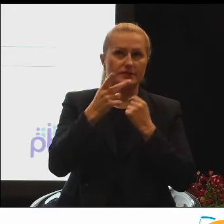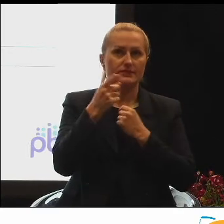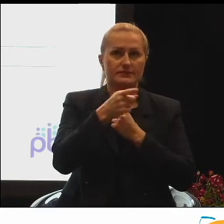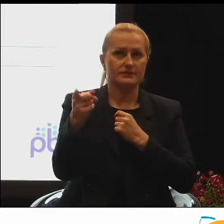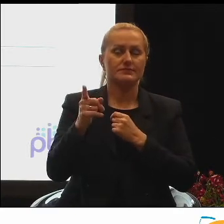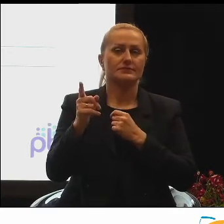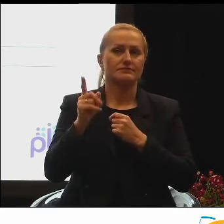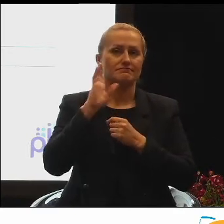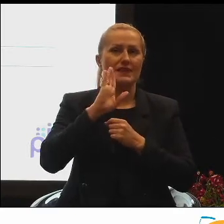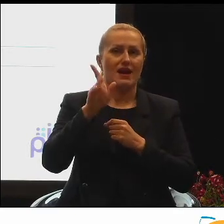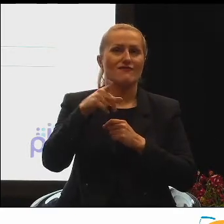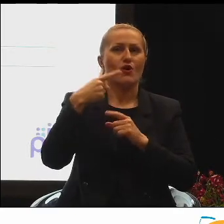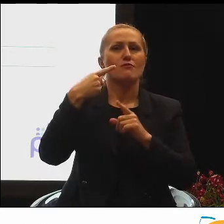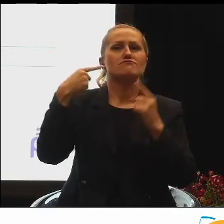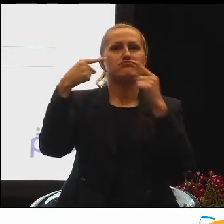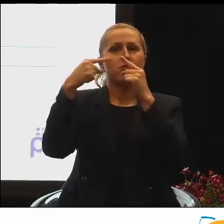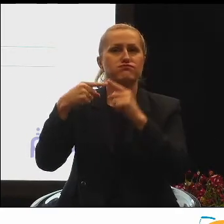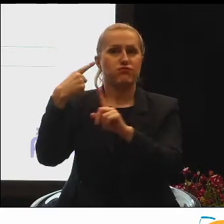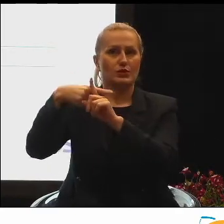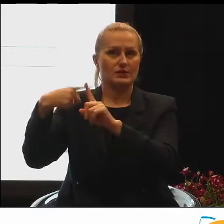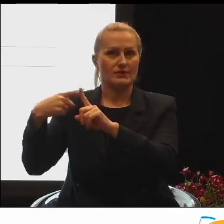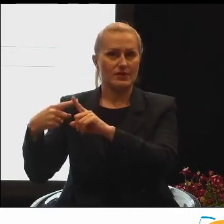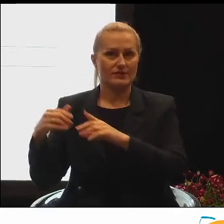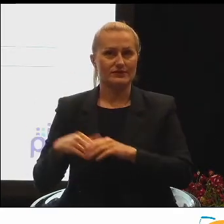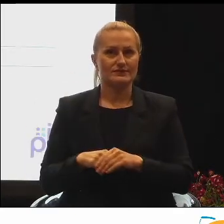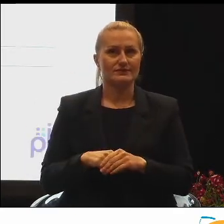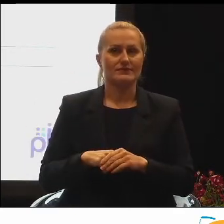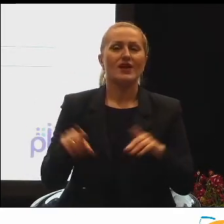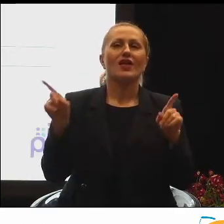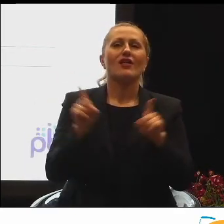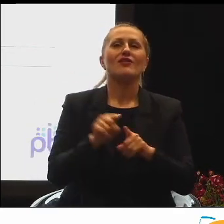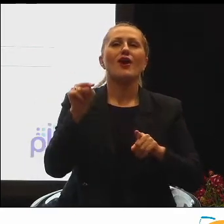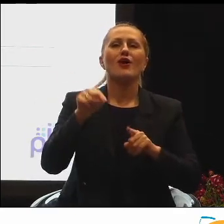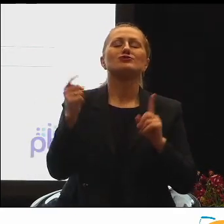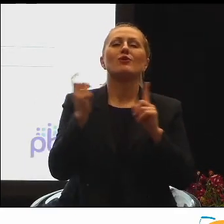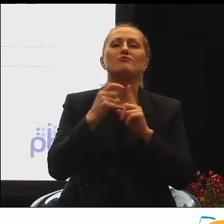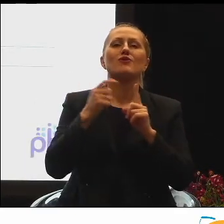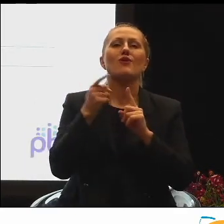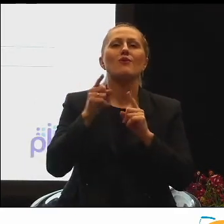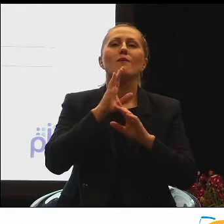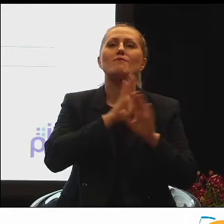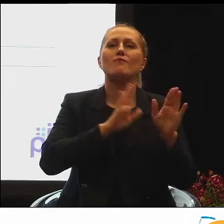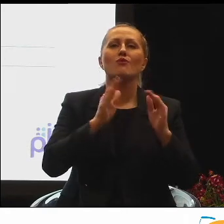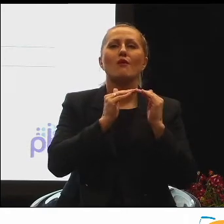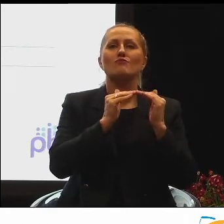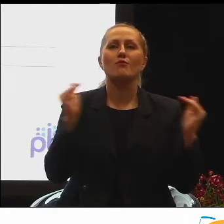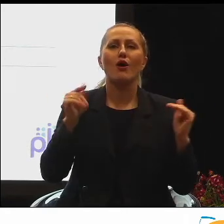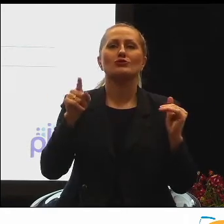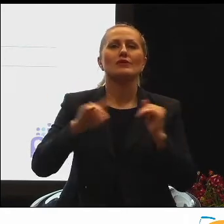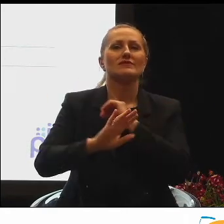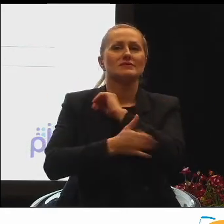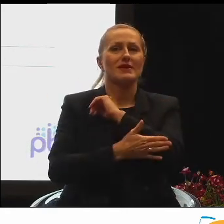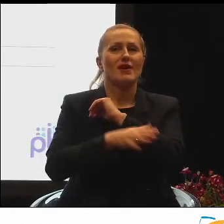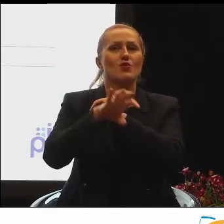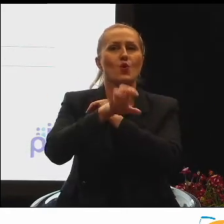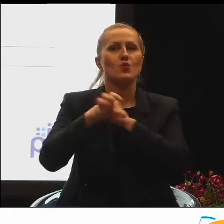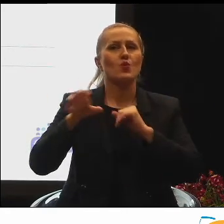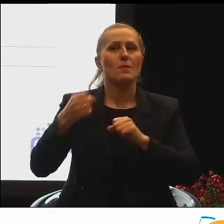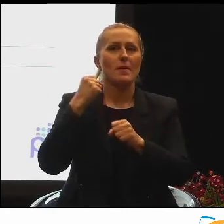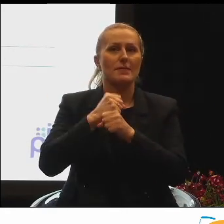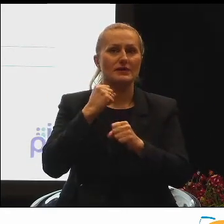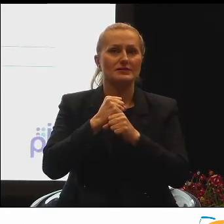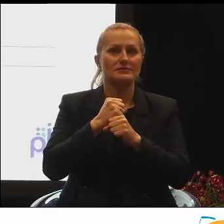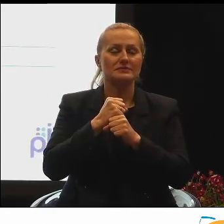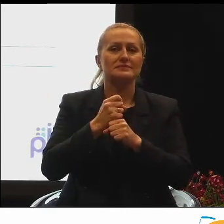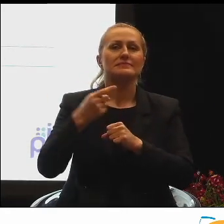odpowiada. No i też ten punkt na podobnym poziomie, wspierane grupy pracowników. Tutaj chodzi